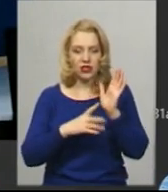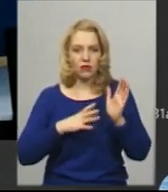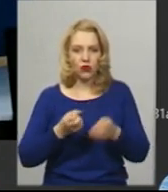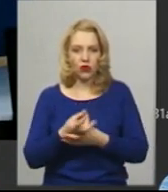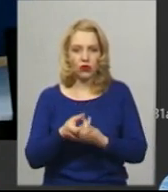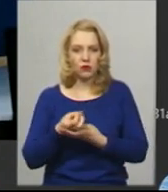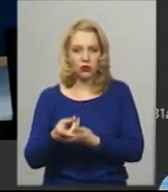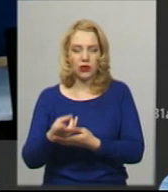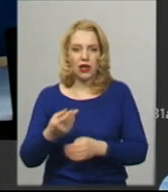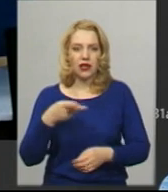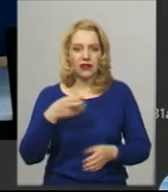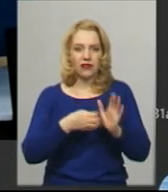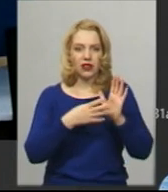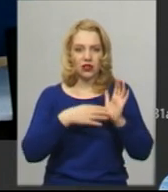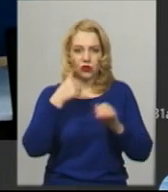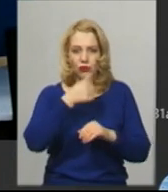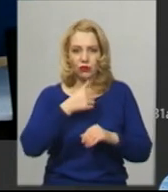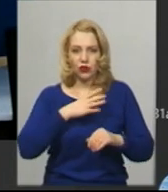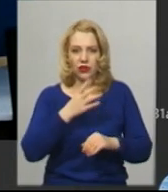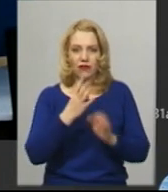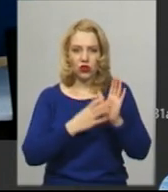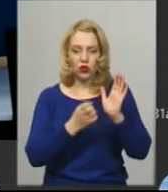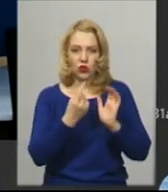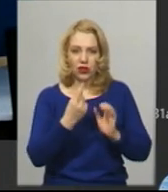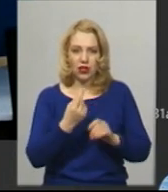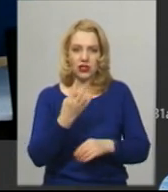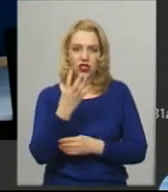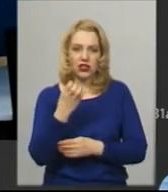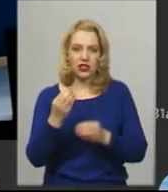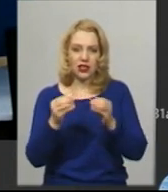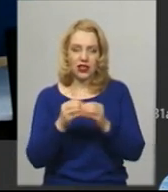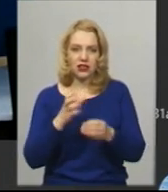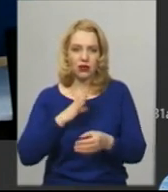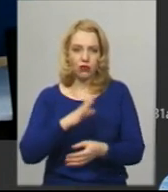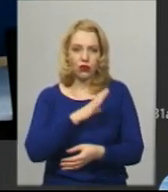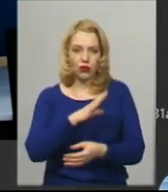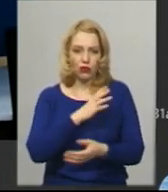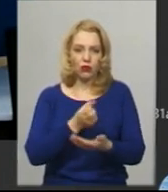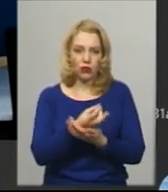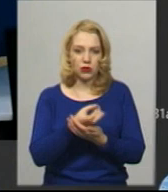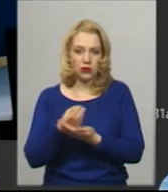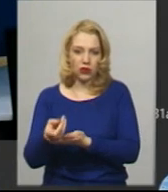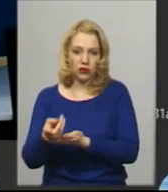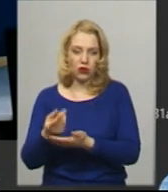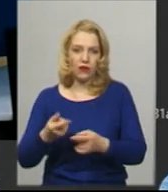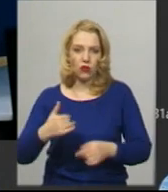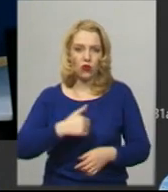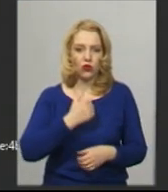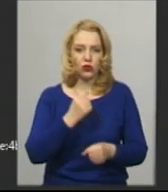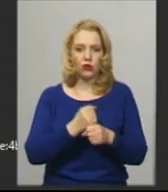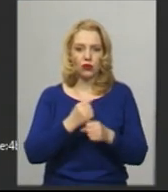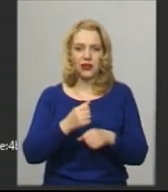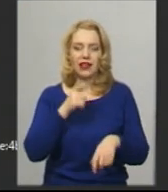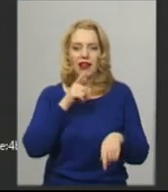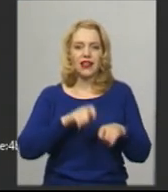У 2019 році було 911 пневмоній, 410 людей було госпіталізовано. Хочемо робити тести